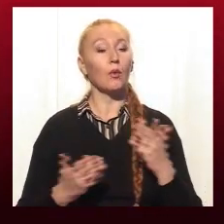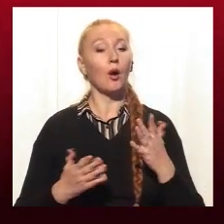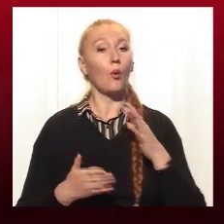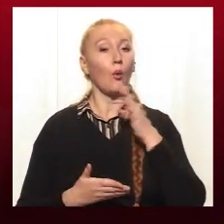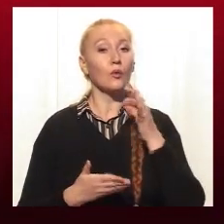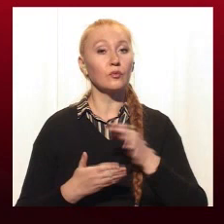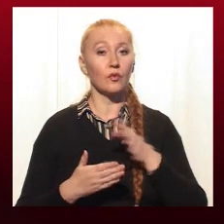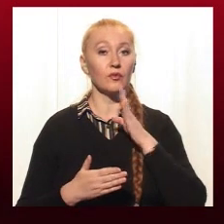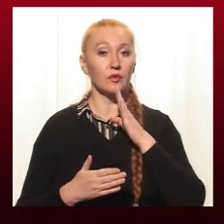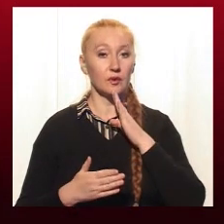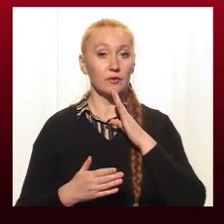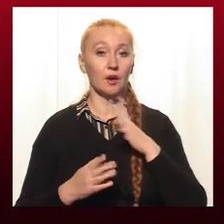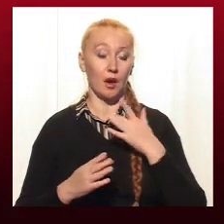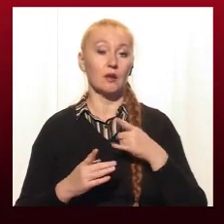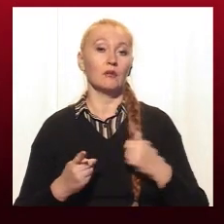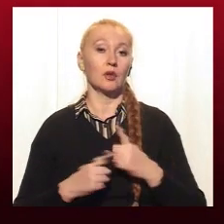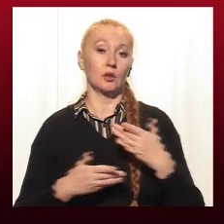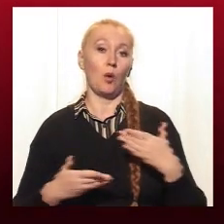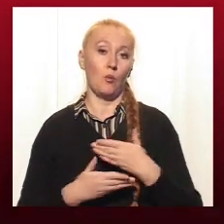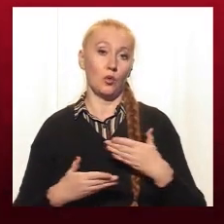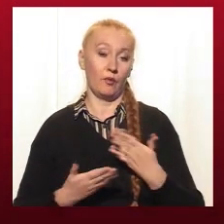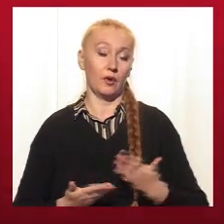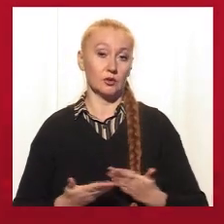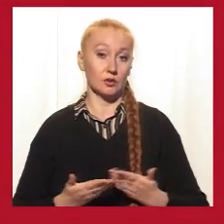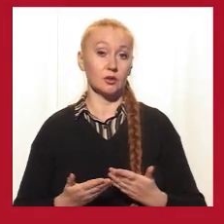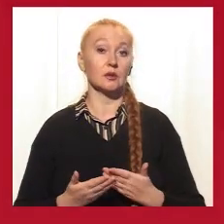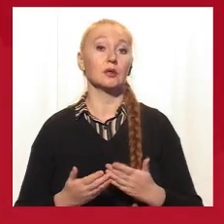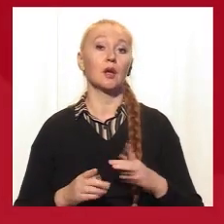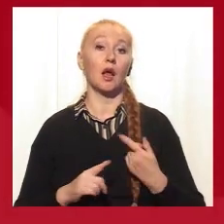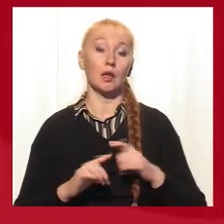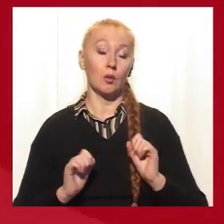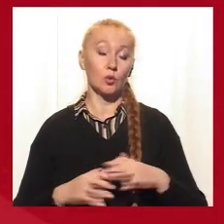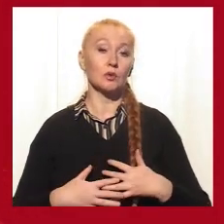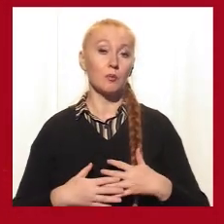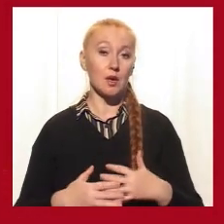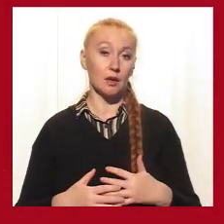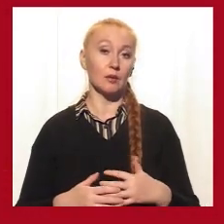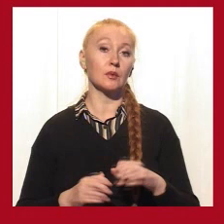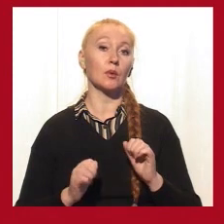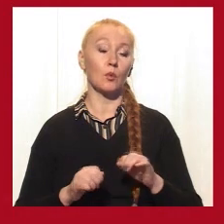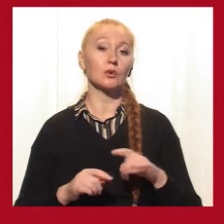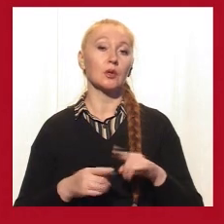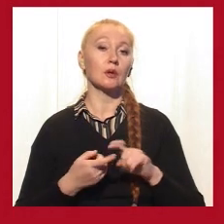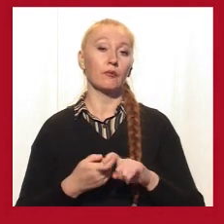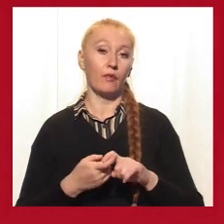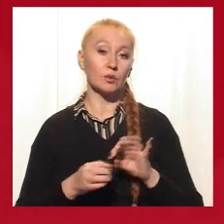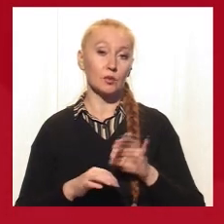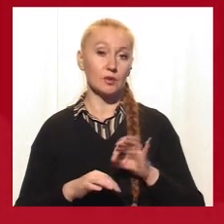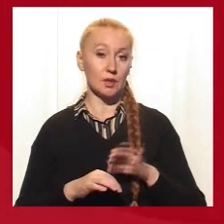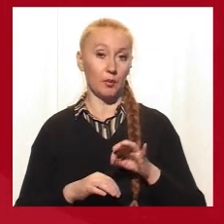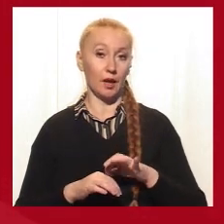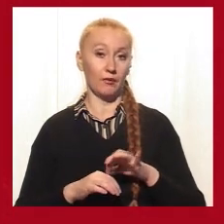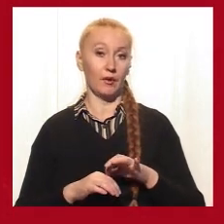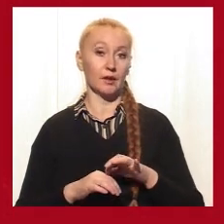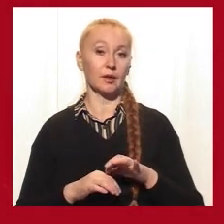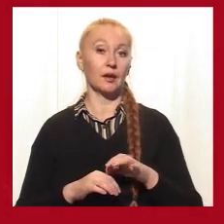відповідно, яка відповідно, яка несет, вступаю в полову связь. А що це і беременність, можна, це інфекційні заболівання,